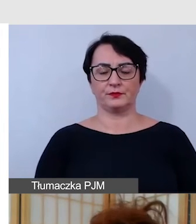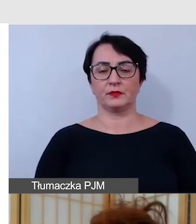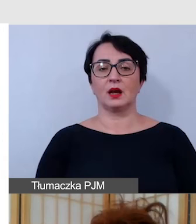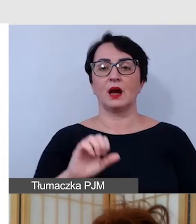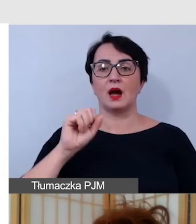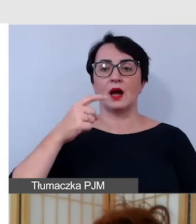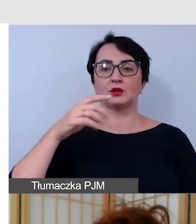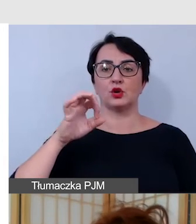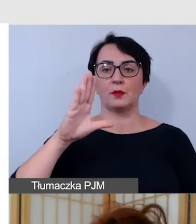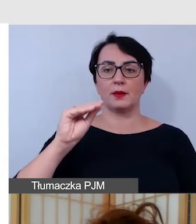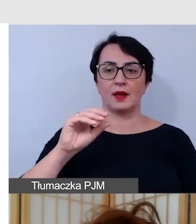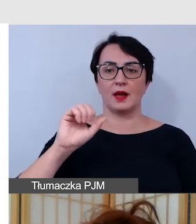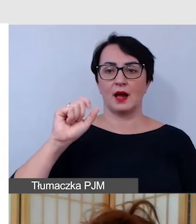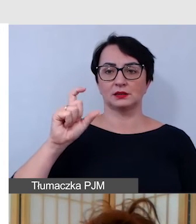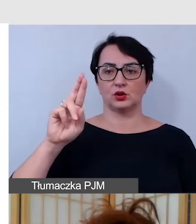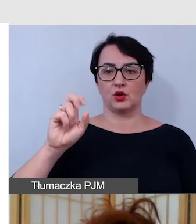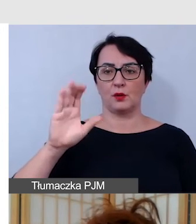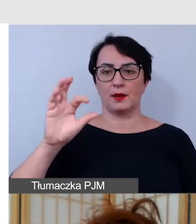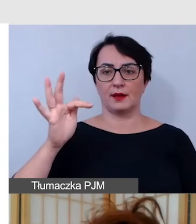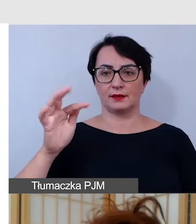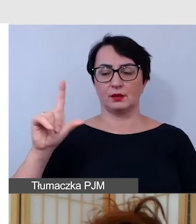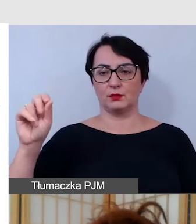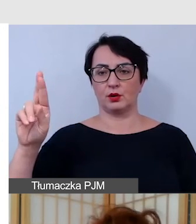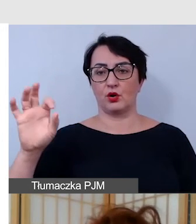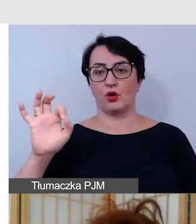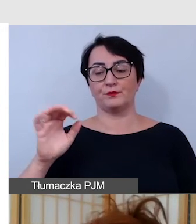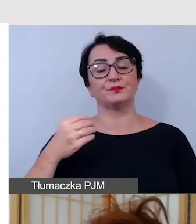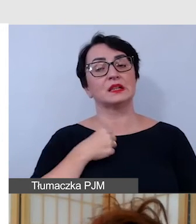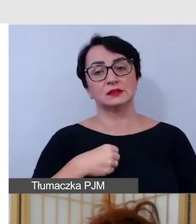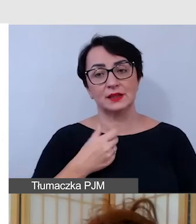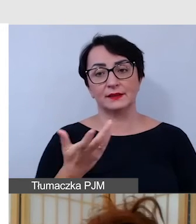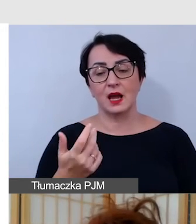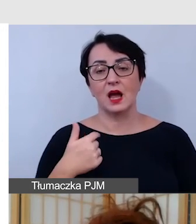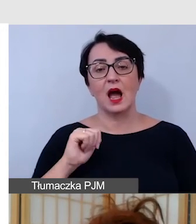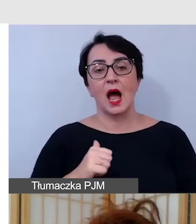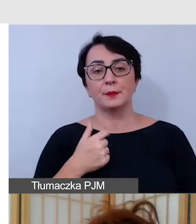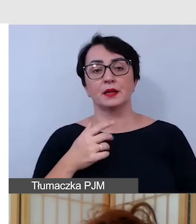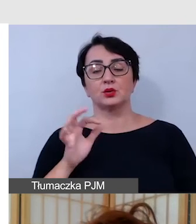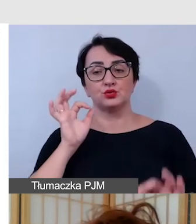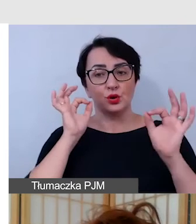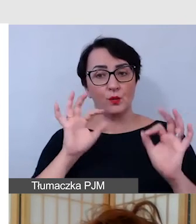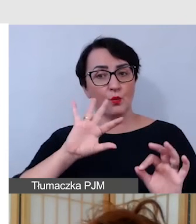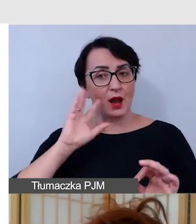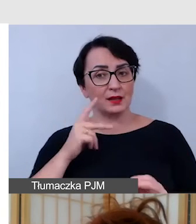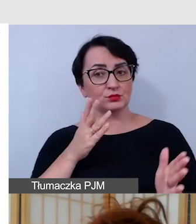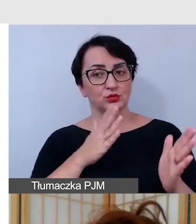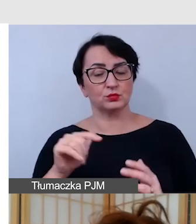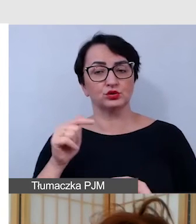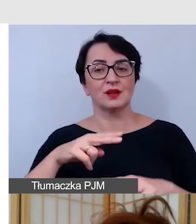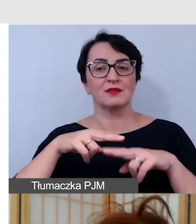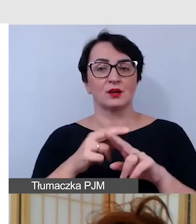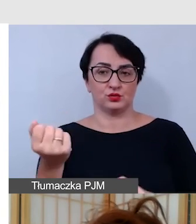Acrobat Pro. Niestety, żeby to przygotować poprawnie, musimy sięgać do różnych narzędzi i samo